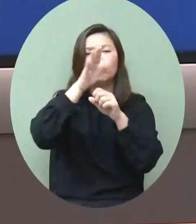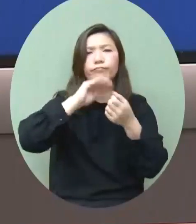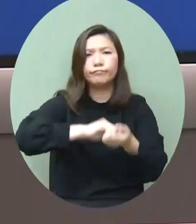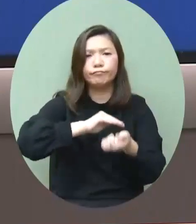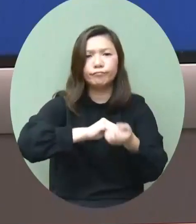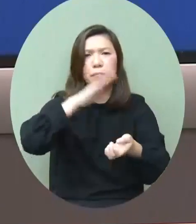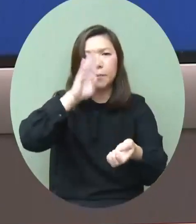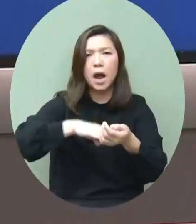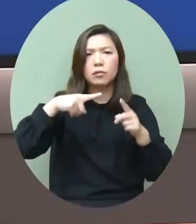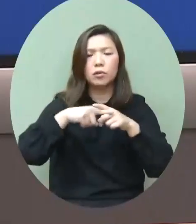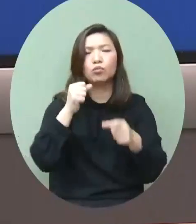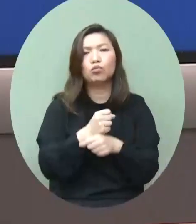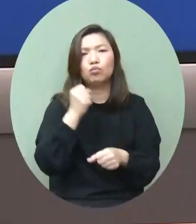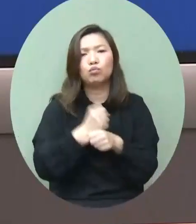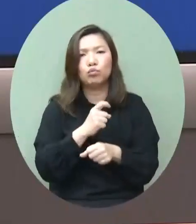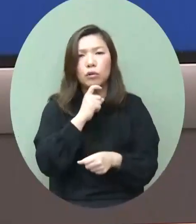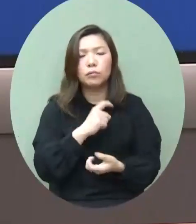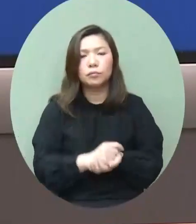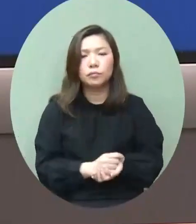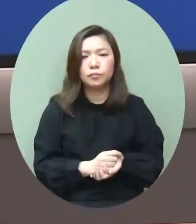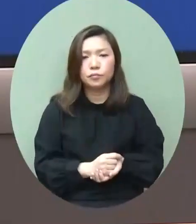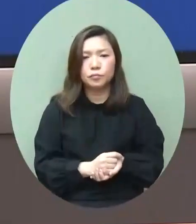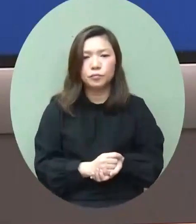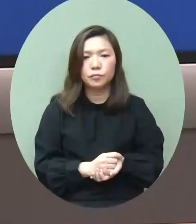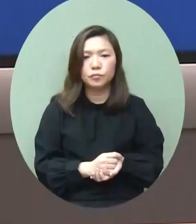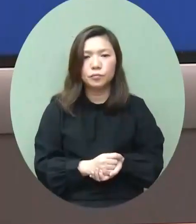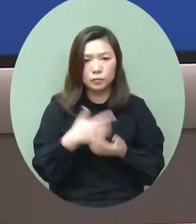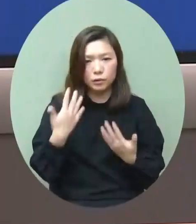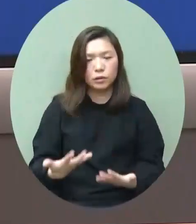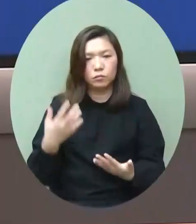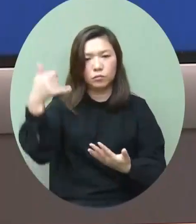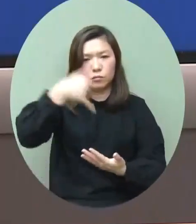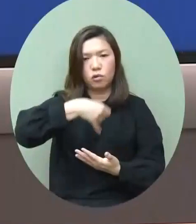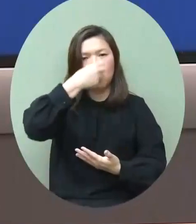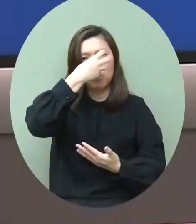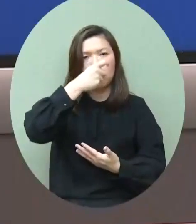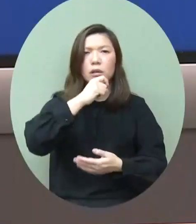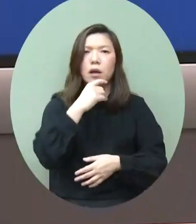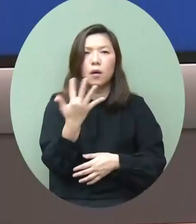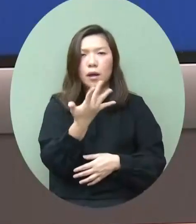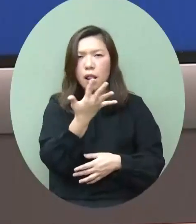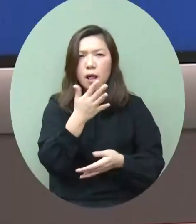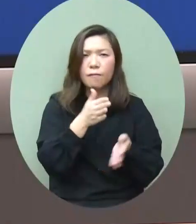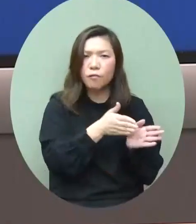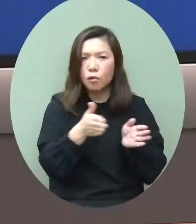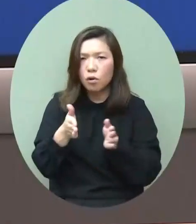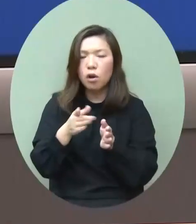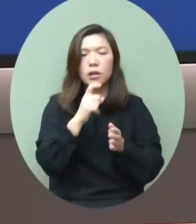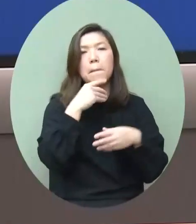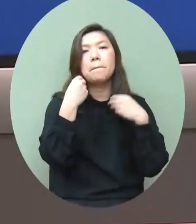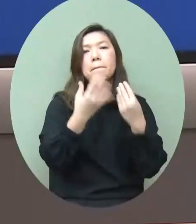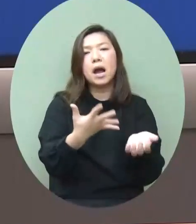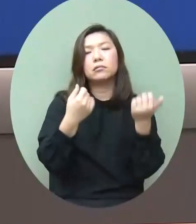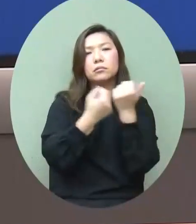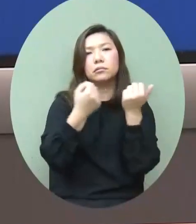病人的工作這次來到在幾方面會為我們提供大